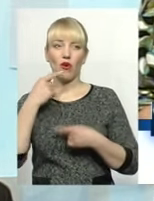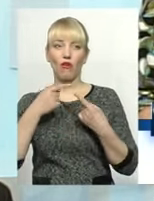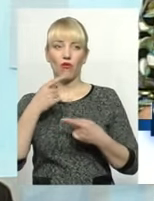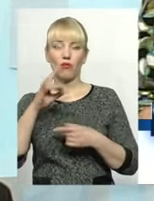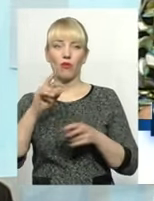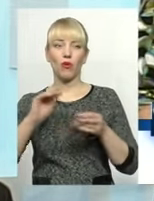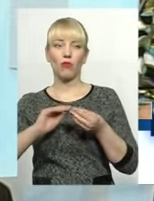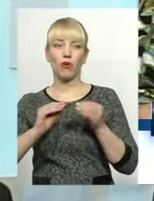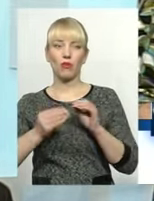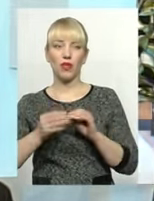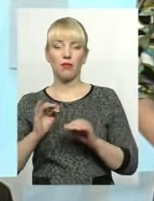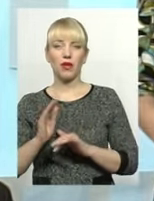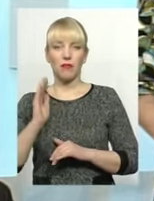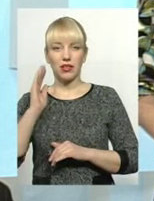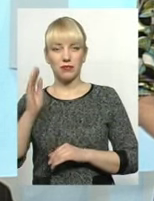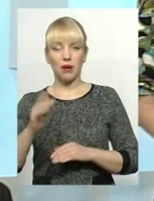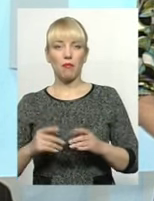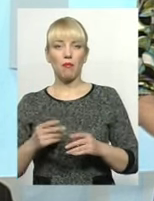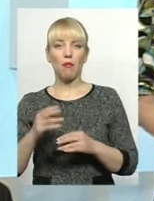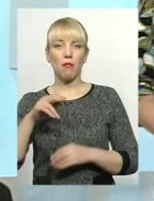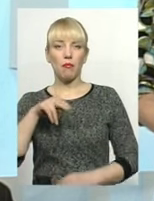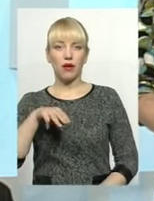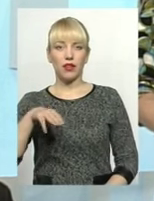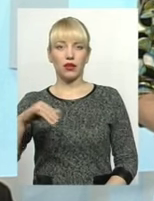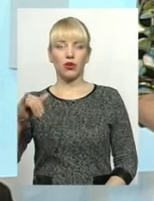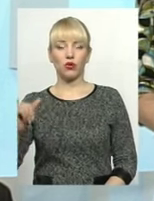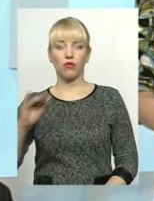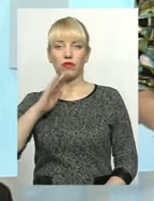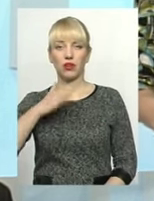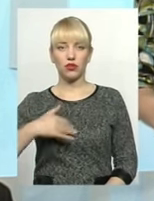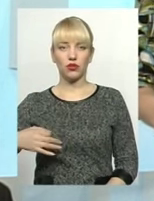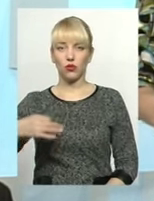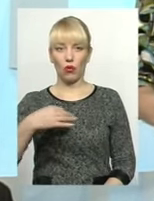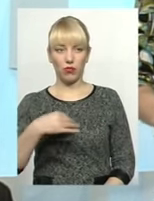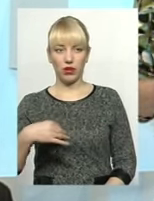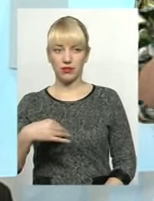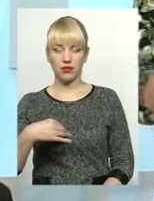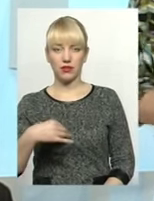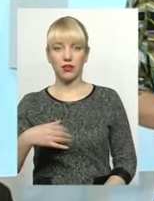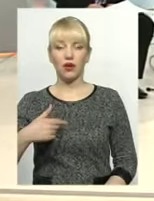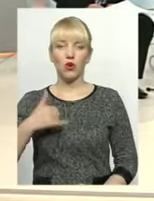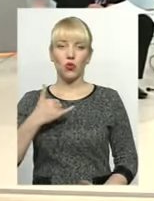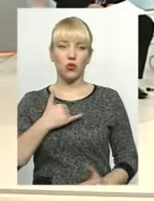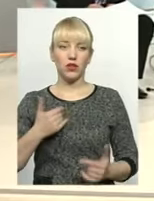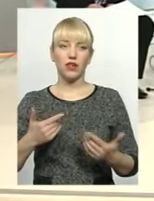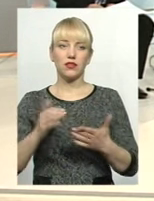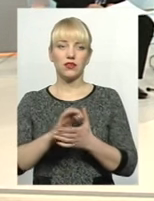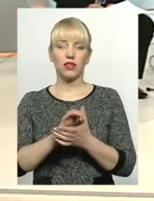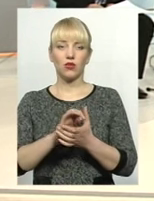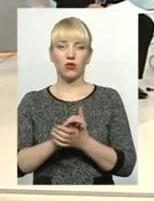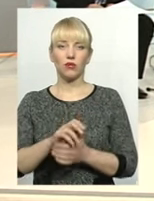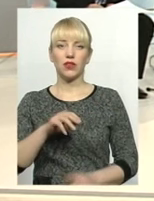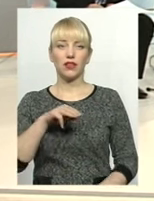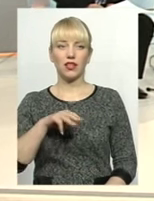проблеми та перспективи професійно-технічної освіти в нашій області. В нас в студії знайомтеся Тетяна